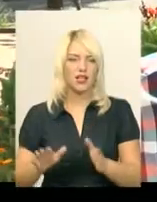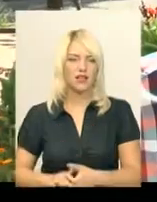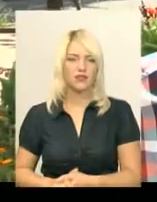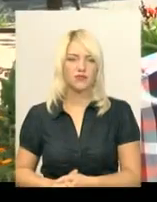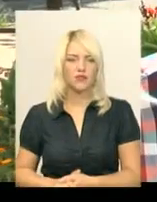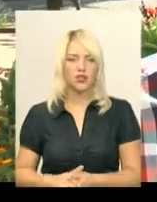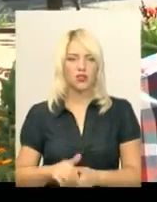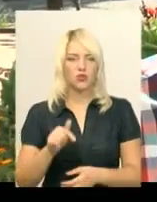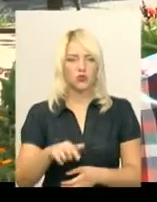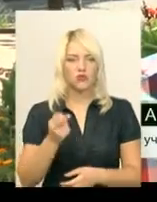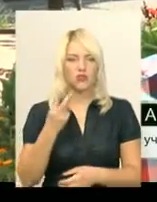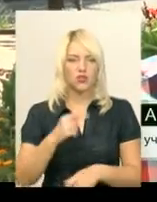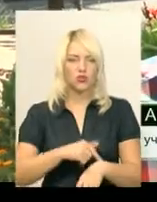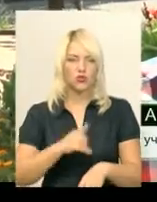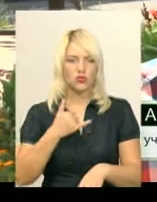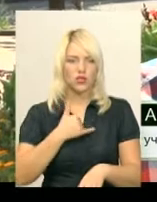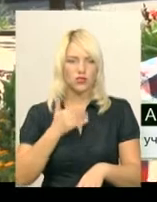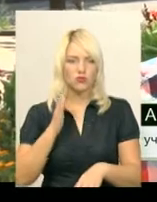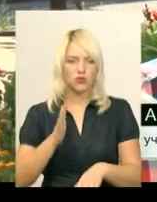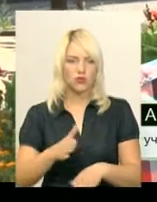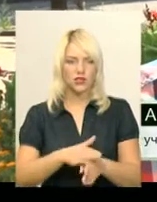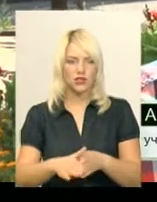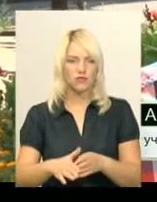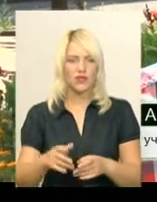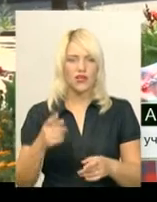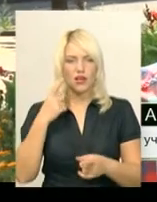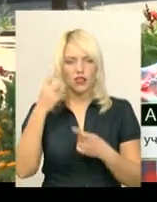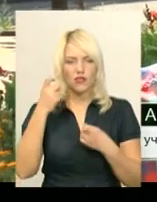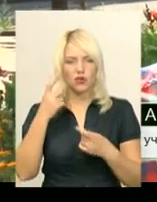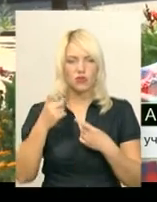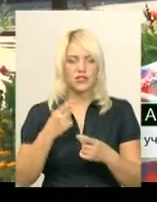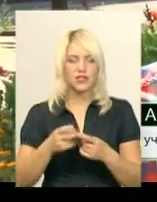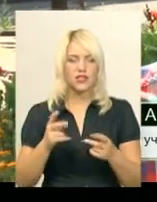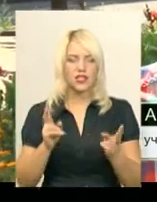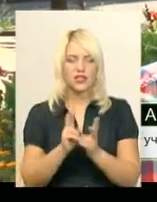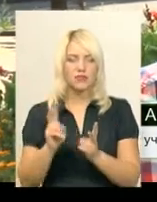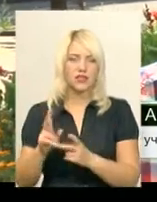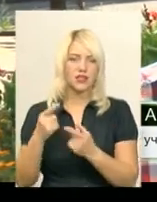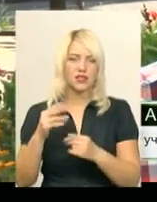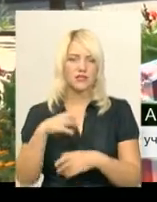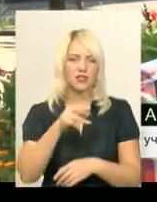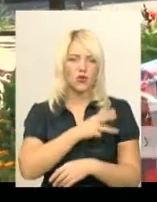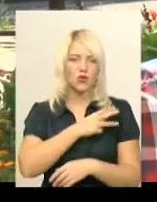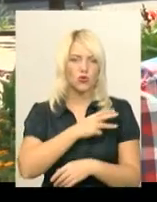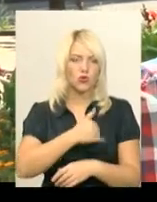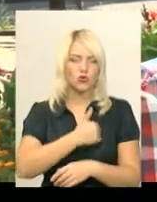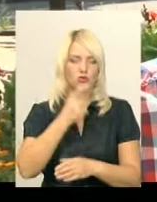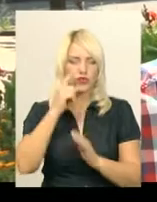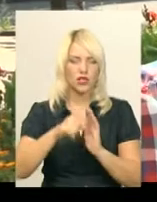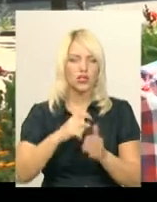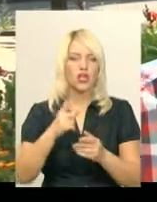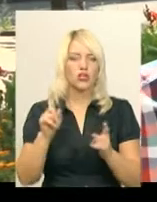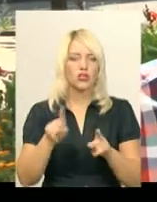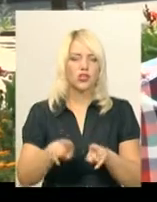Тут о 12-й годині у нас відбудеться, розпочинається інформаційна здибанка, де всі охочі зможуть дізнатися, що таке відновлювальні джерела